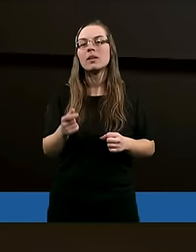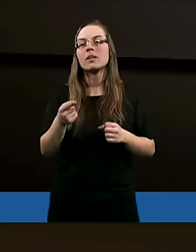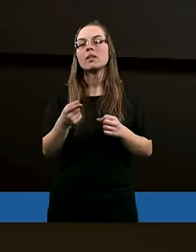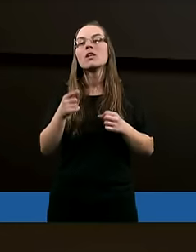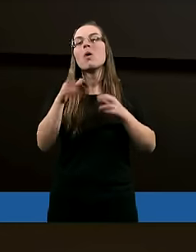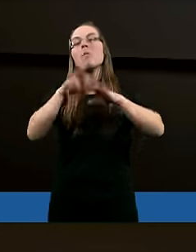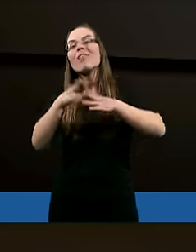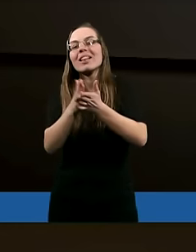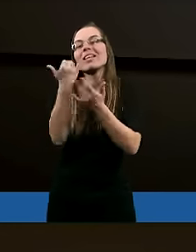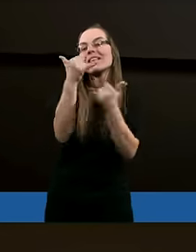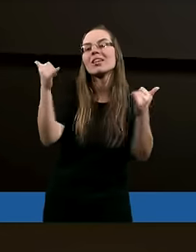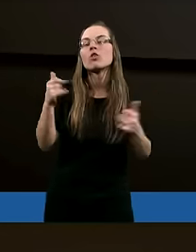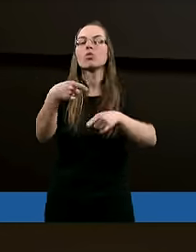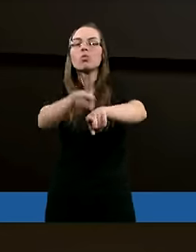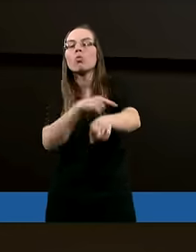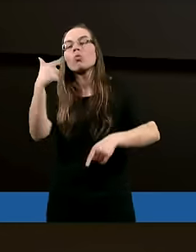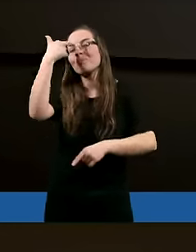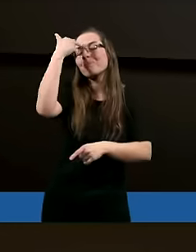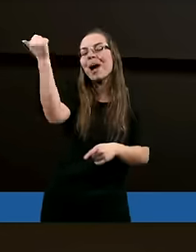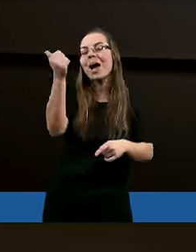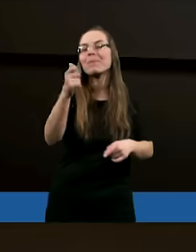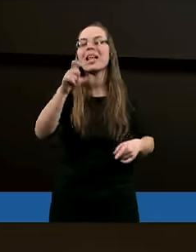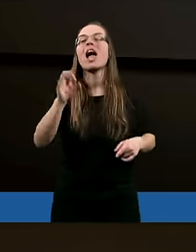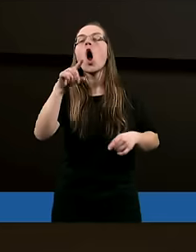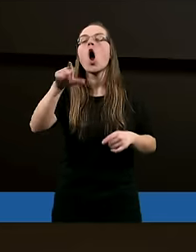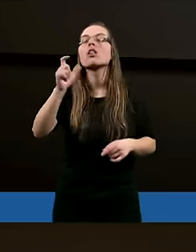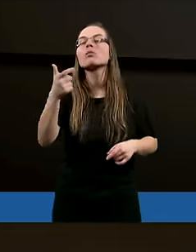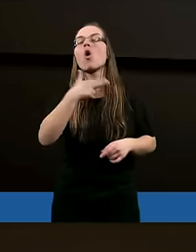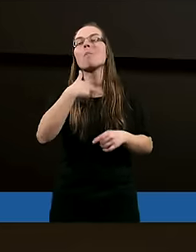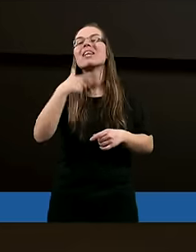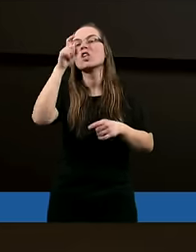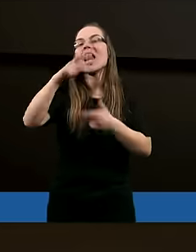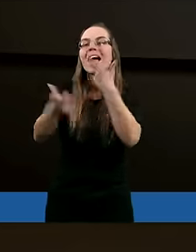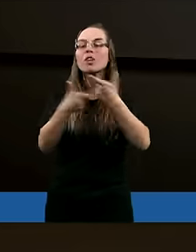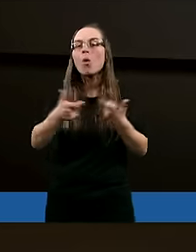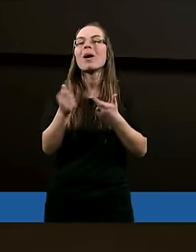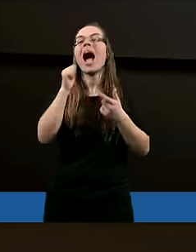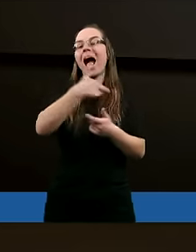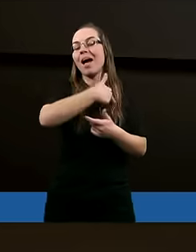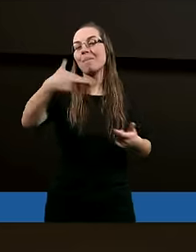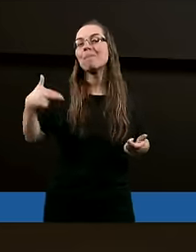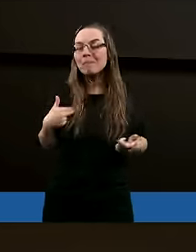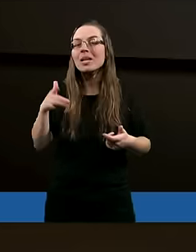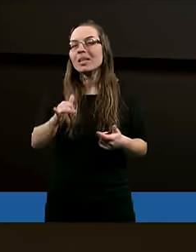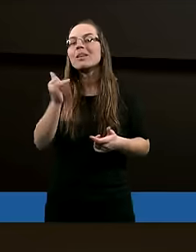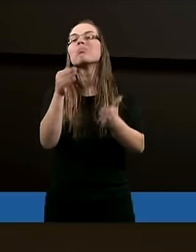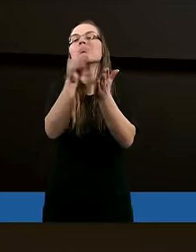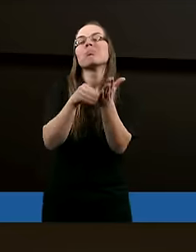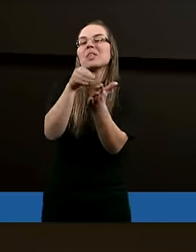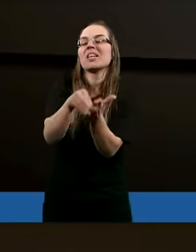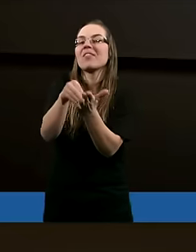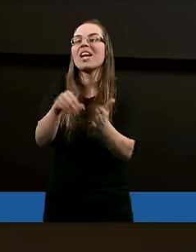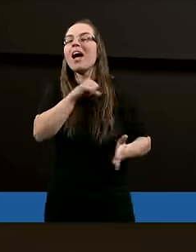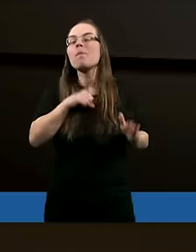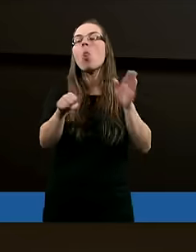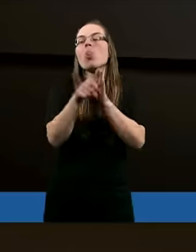pozwala tylko innym dłużej pamiętać o tym, co my źle zrobiliśmy, a my jakby przyzwyczajamy się